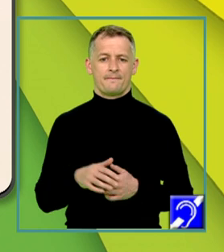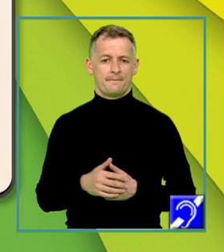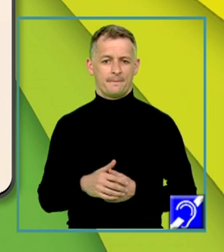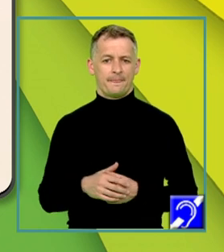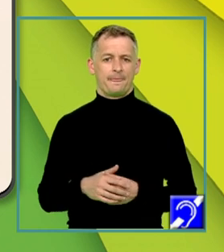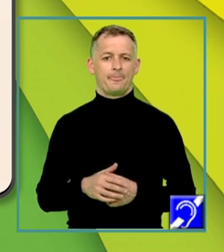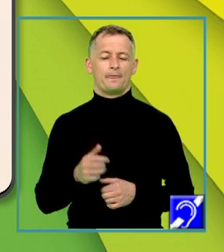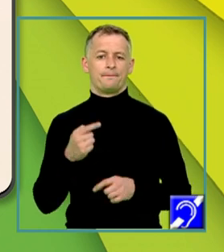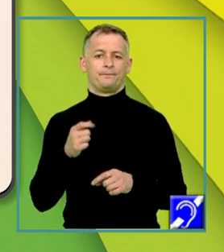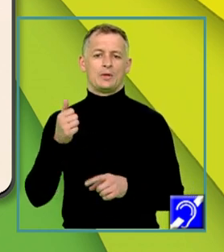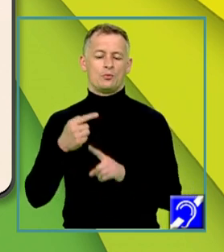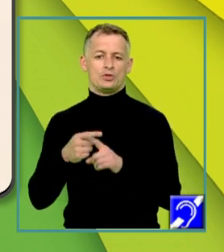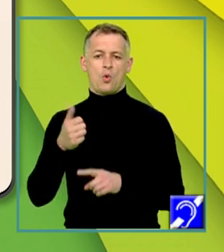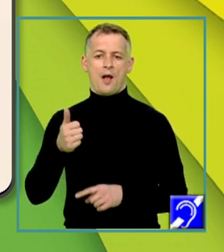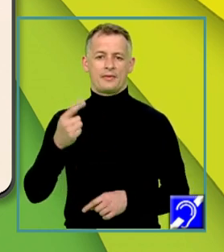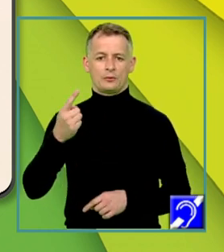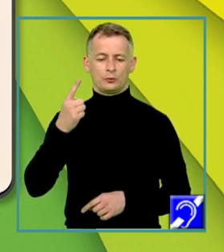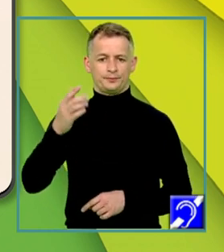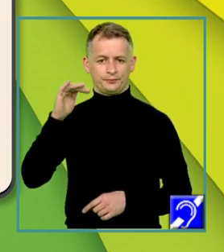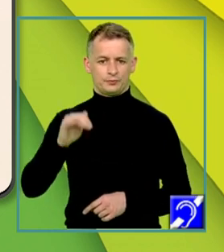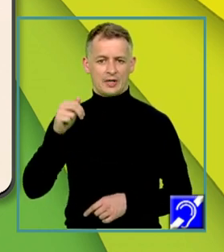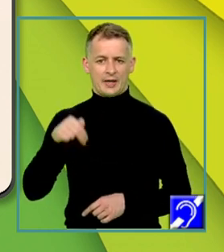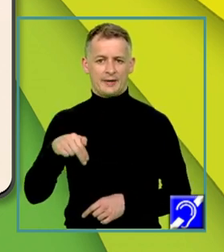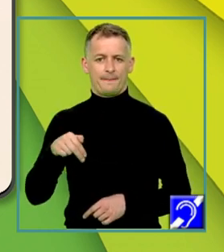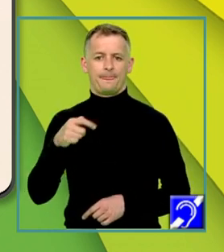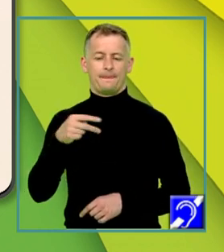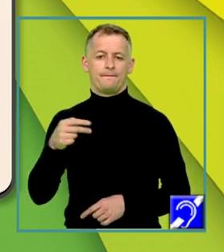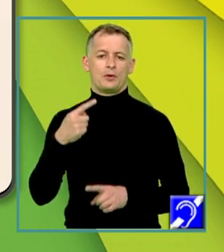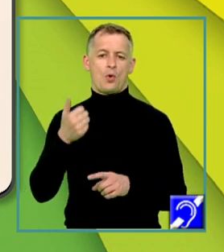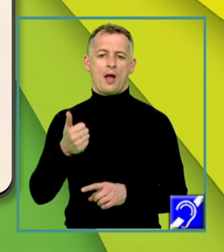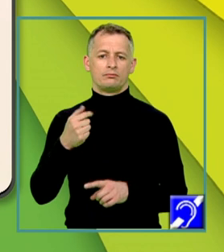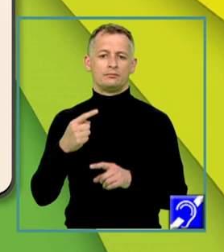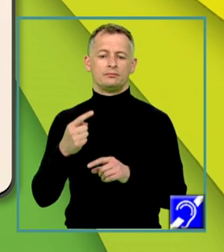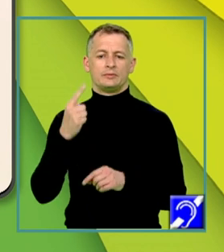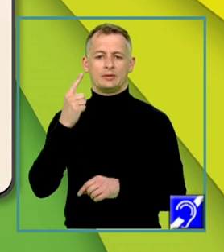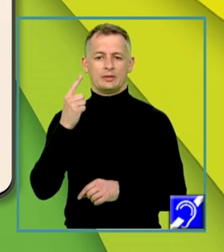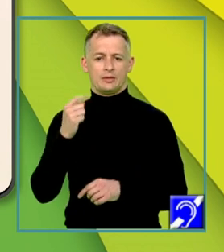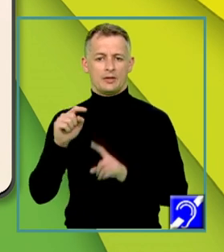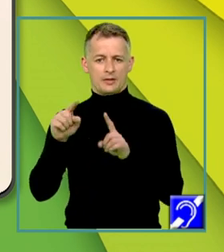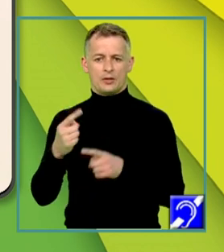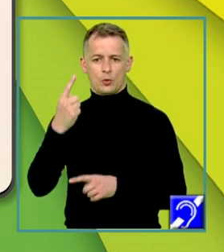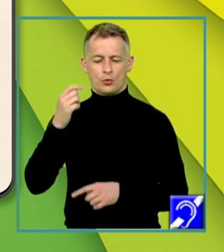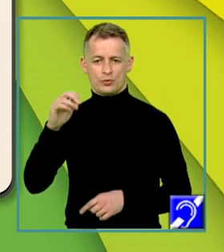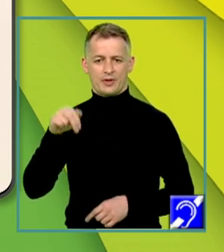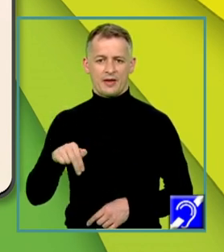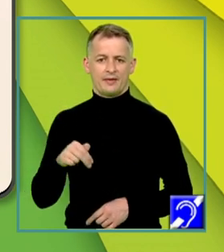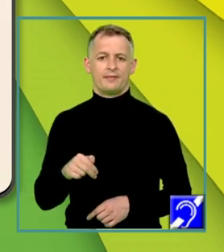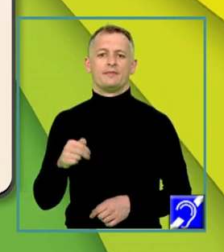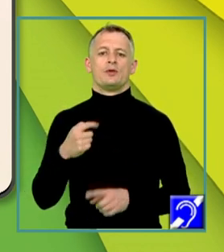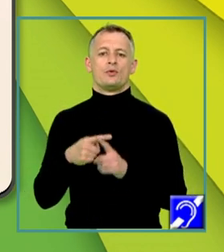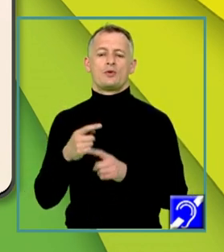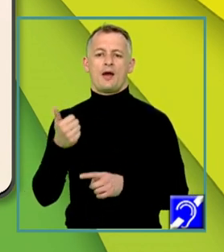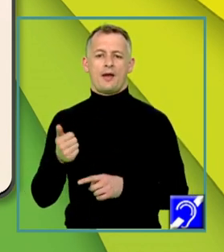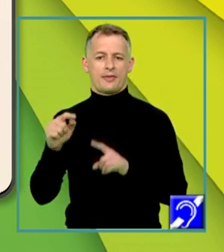egal cu matricea A de Ien înmulțit cu matricea A de Ien. Utilizând